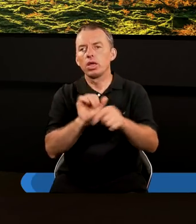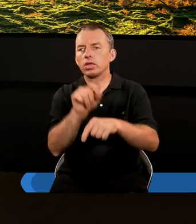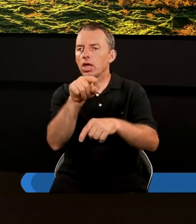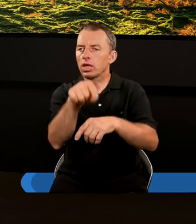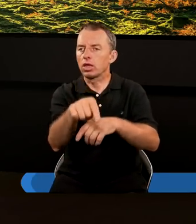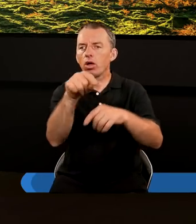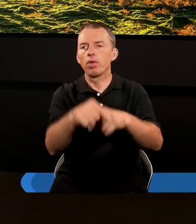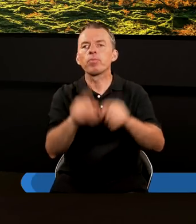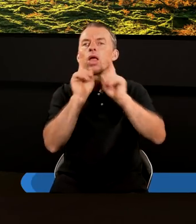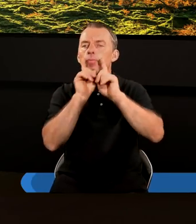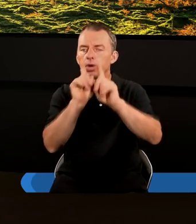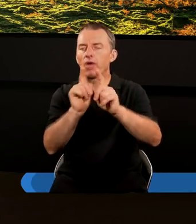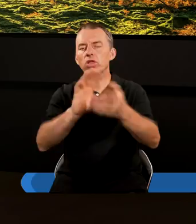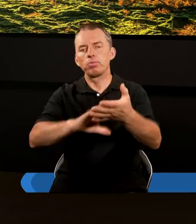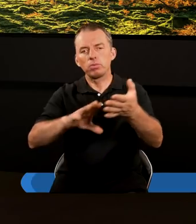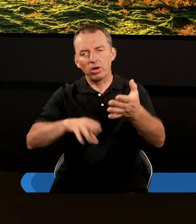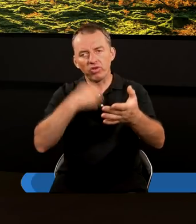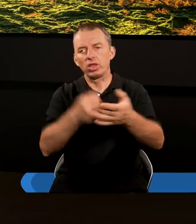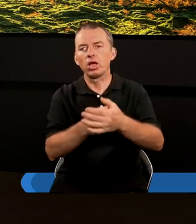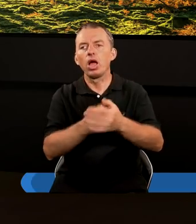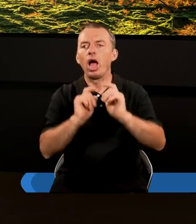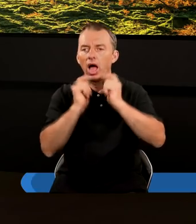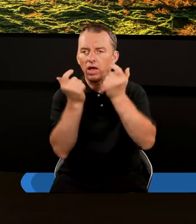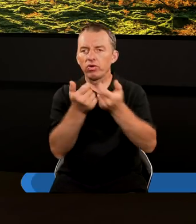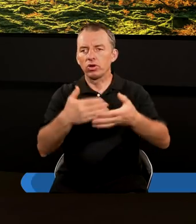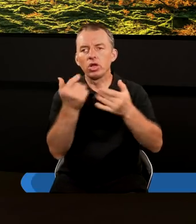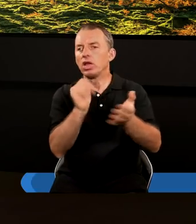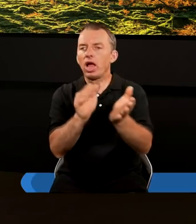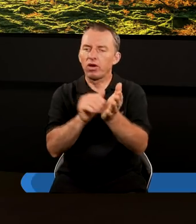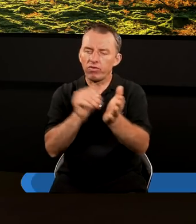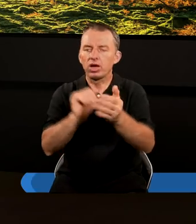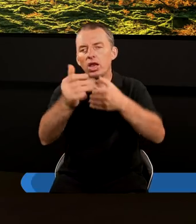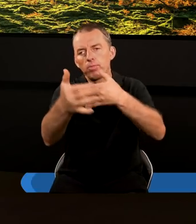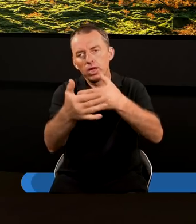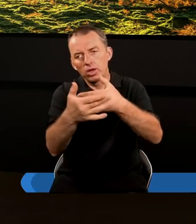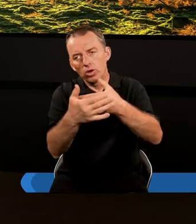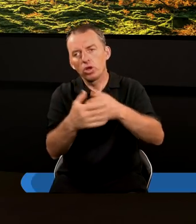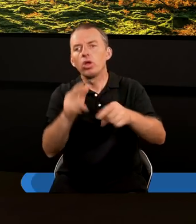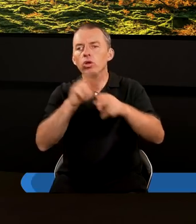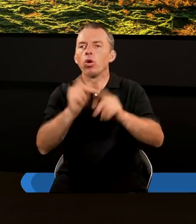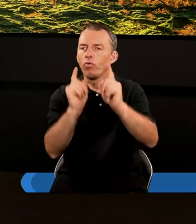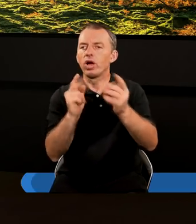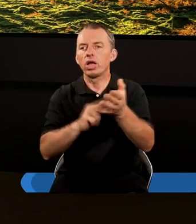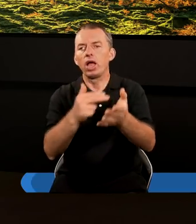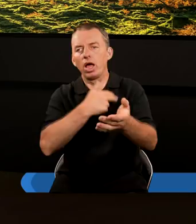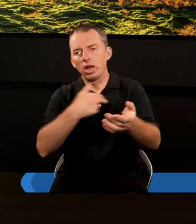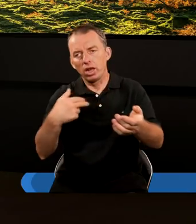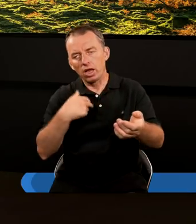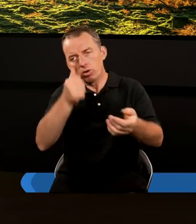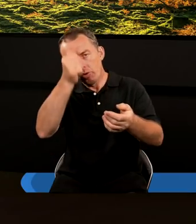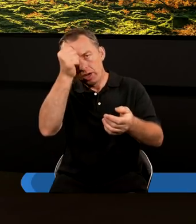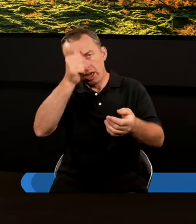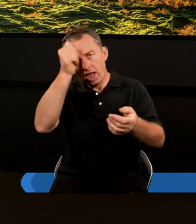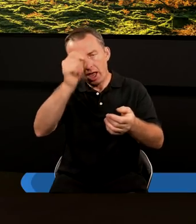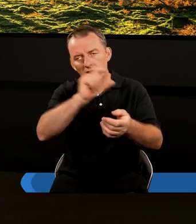prawda biblijna, adwentystom dnia siódmego niezwykle blisko, choćby z uwagi na naszą nazwę,